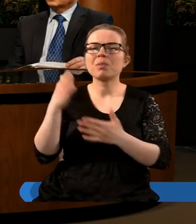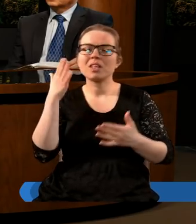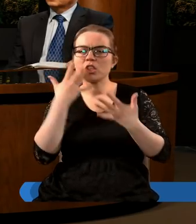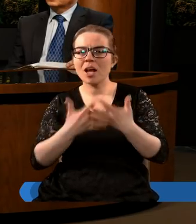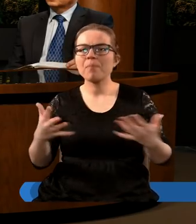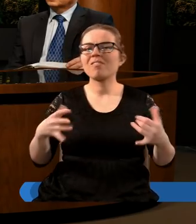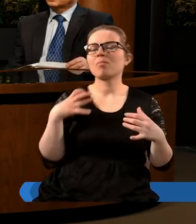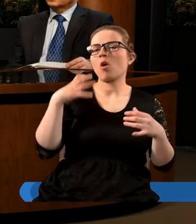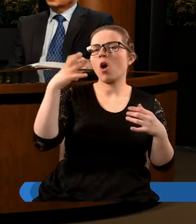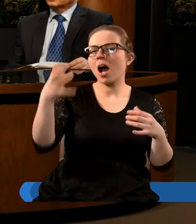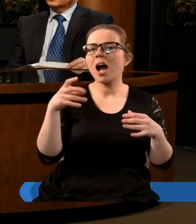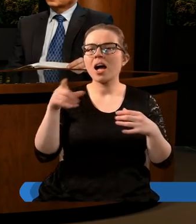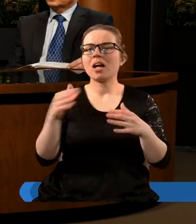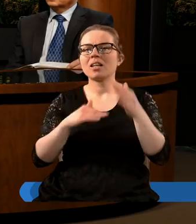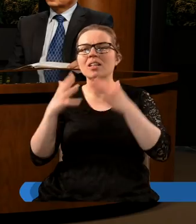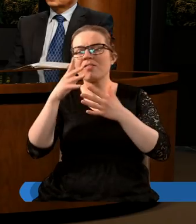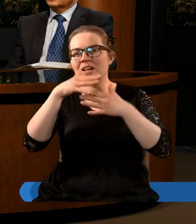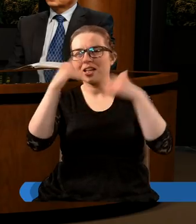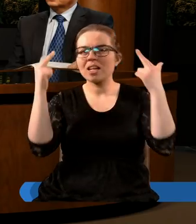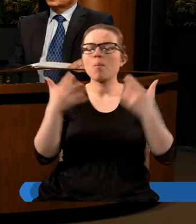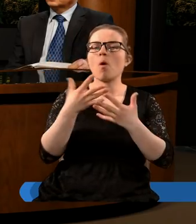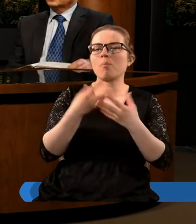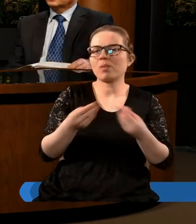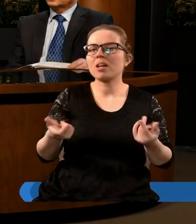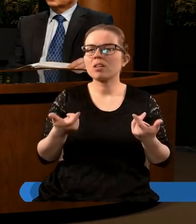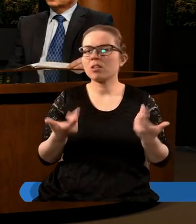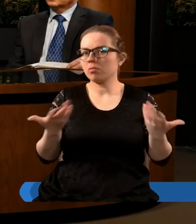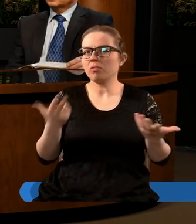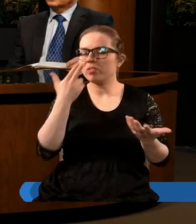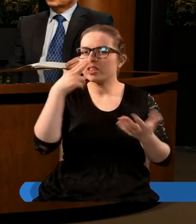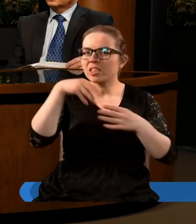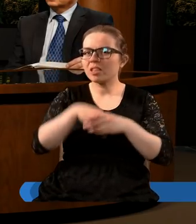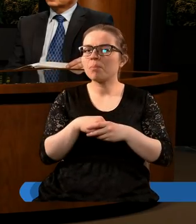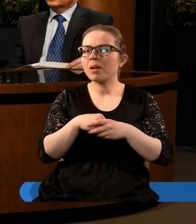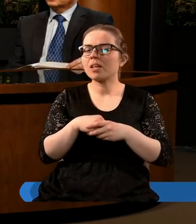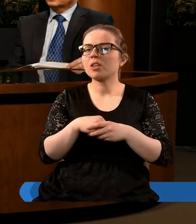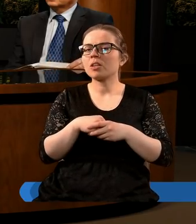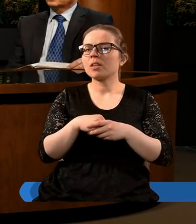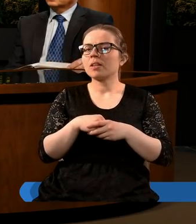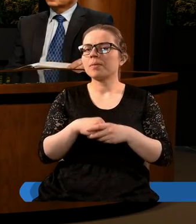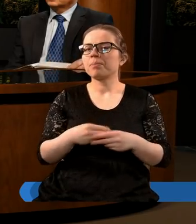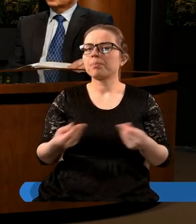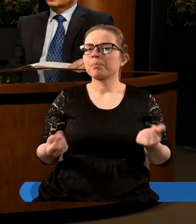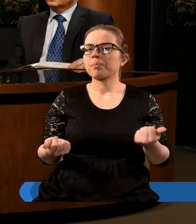wzbogacili się na wielkim jego przepychu. Widzimy tutaj, że